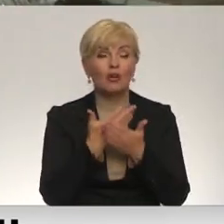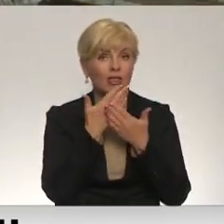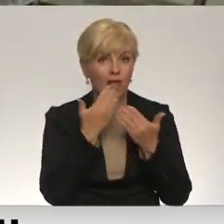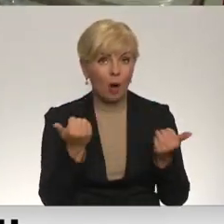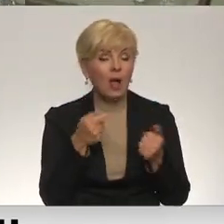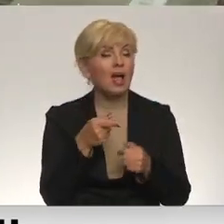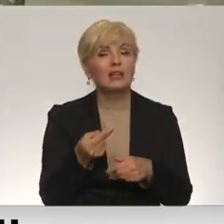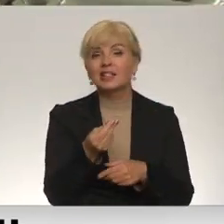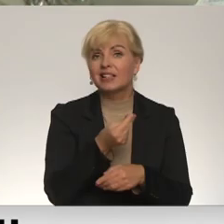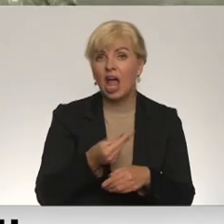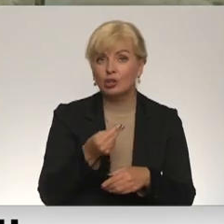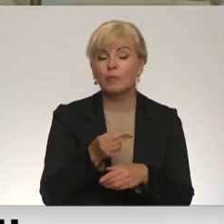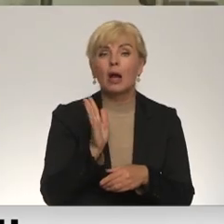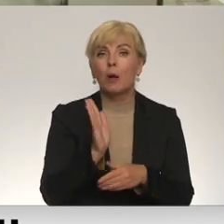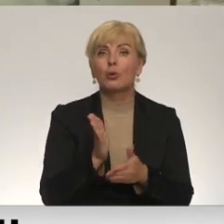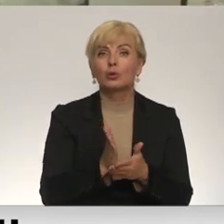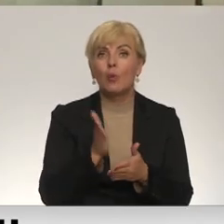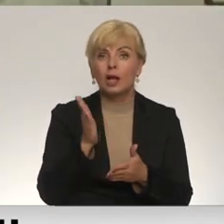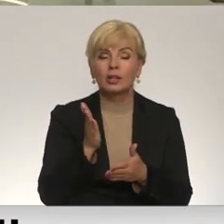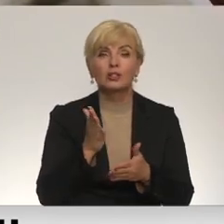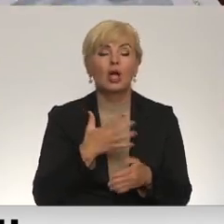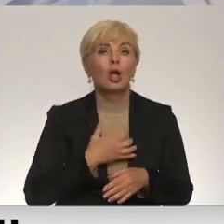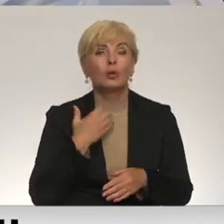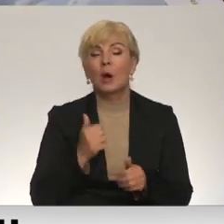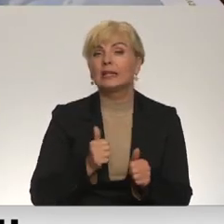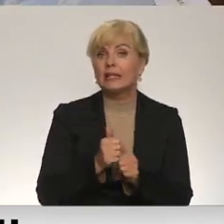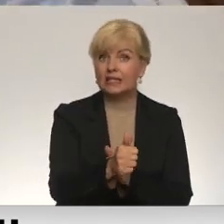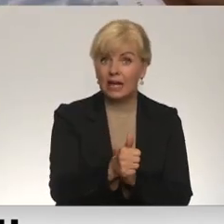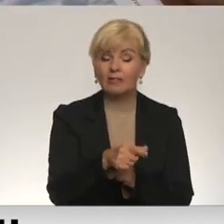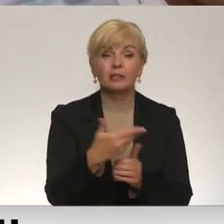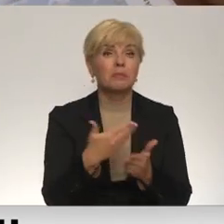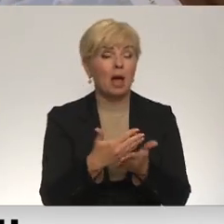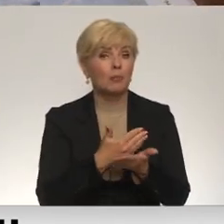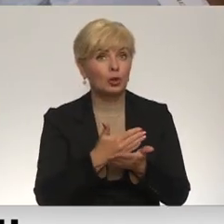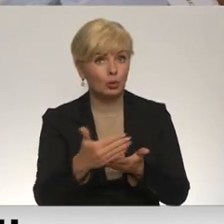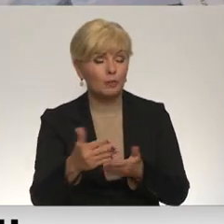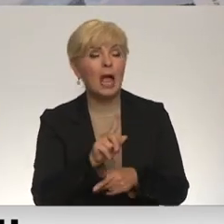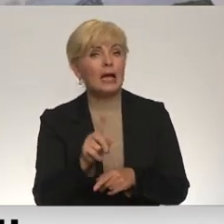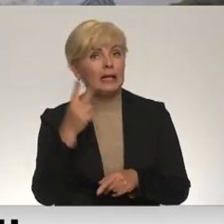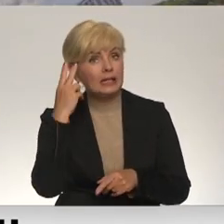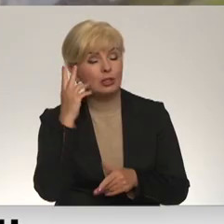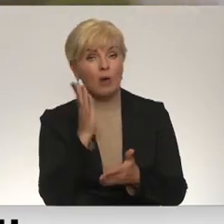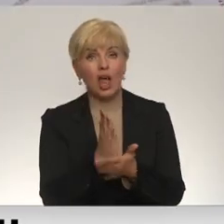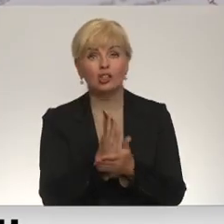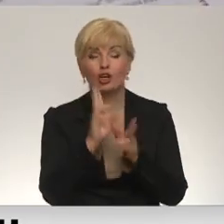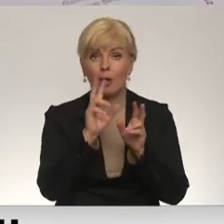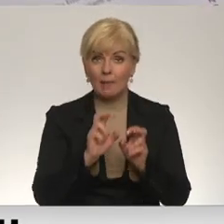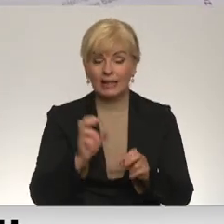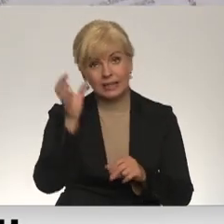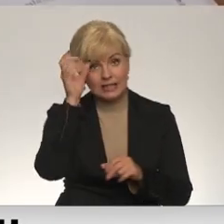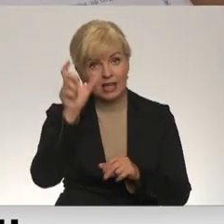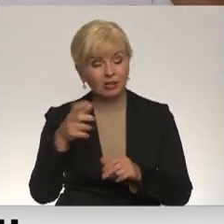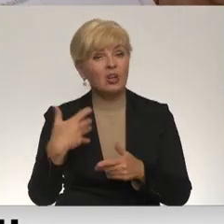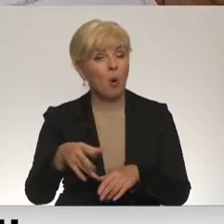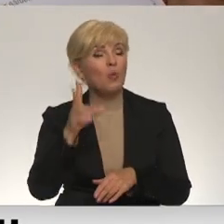tas nenozīmē, ka būtu noticis būtisks izrāviens. Ja tā turpināsies, ir riski, ka esošie pētnieki un zinātnieki